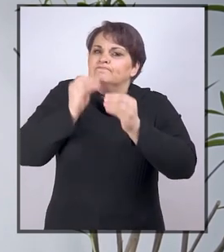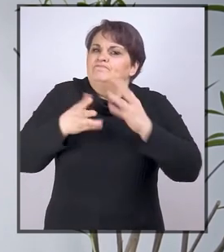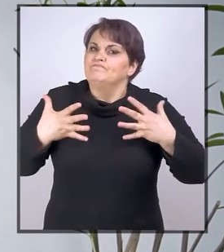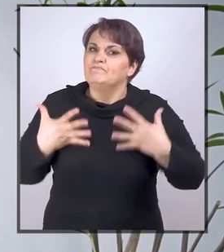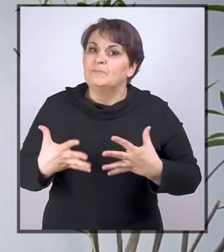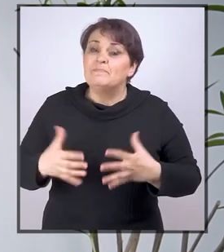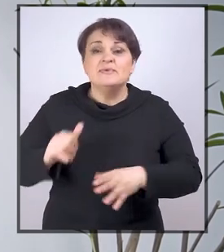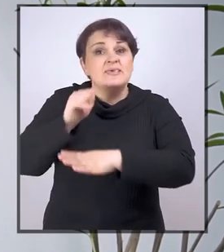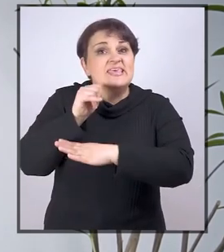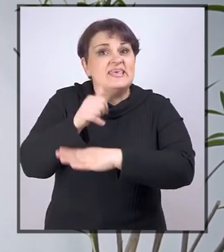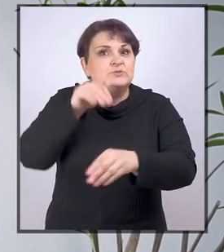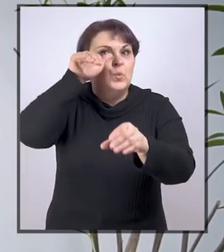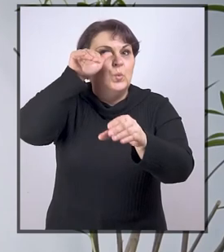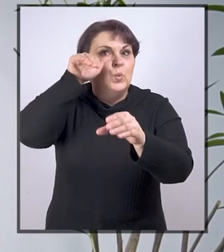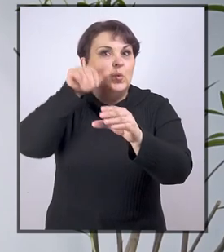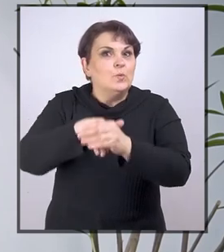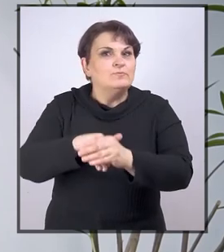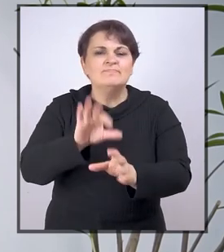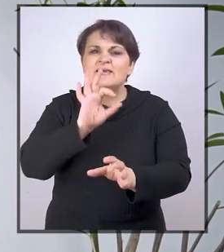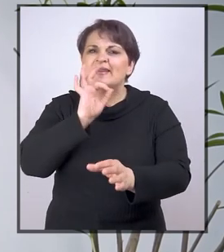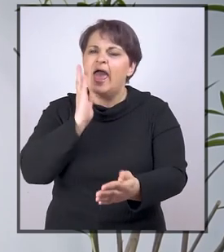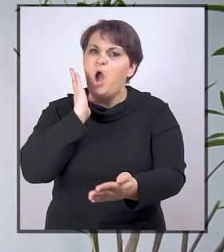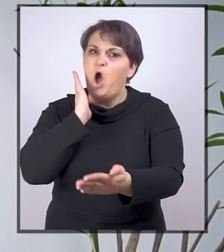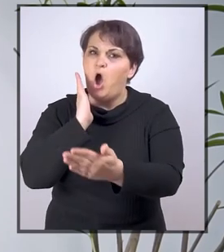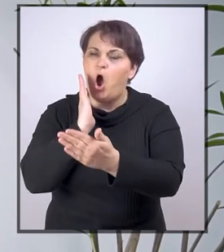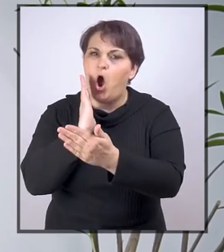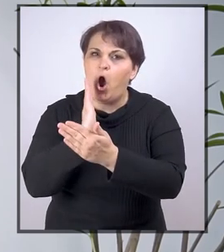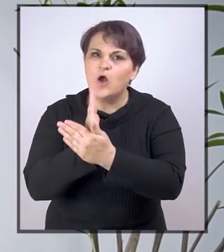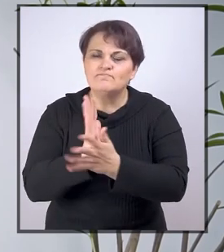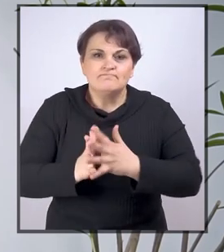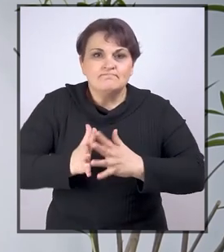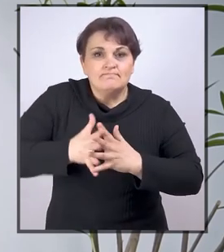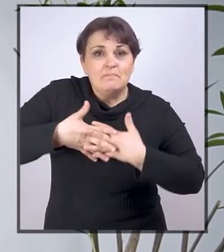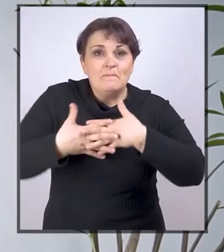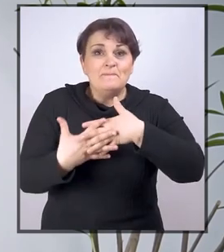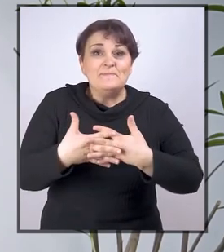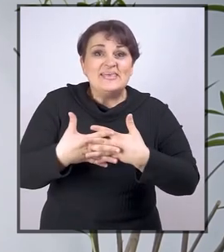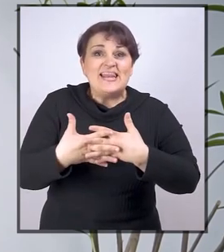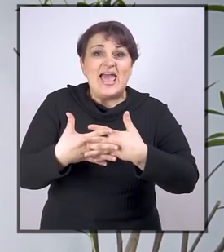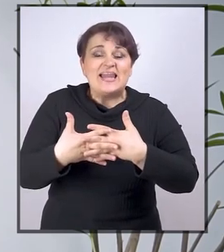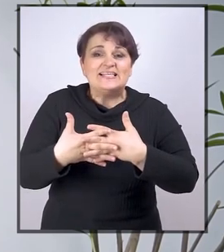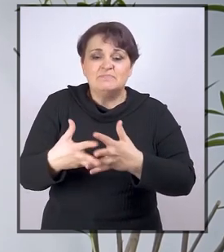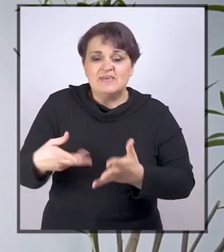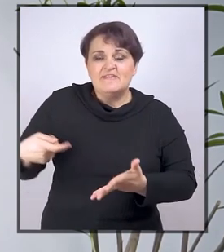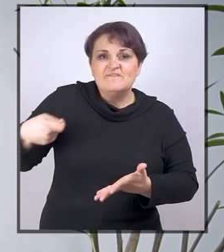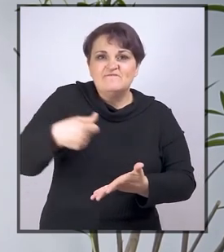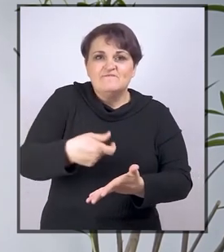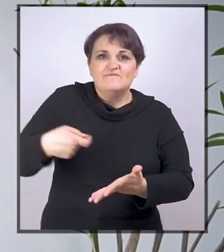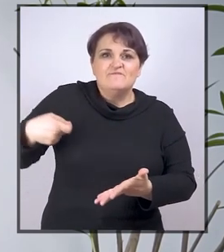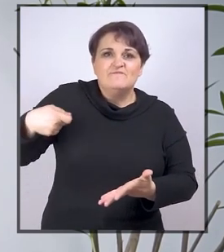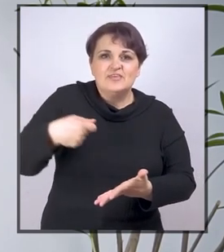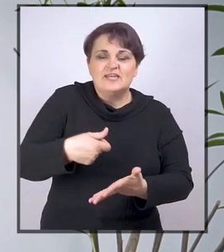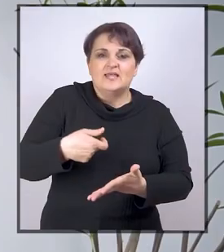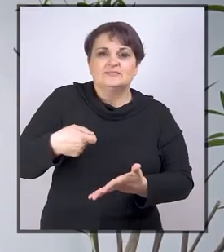od velikih prepreka jesu u stvari neadekvatni mehanizmi